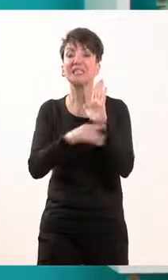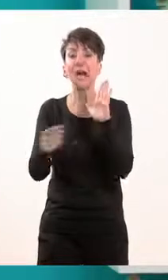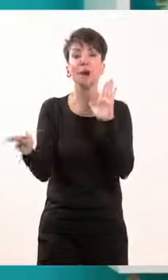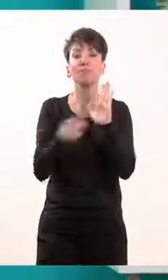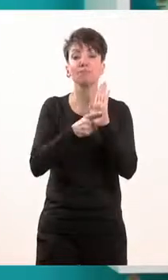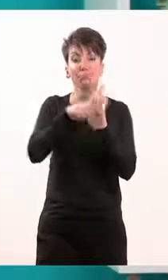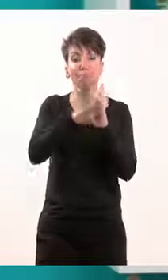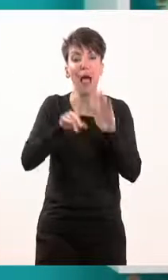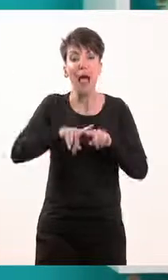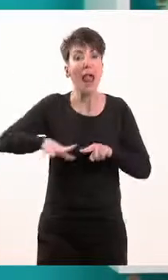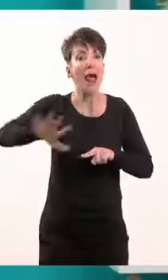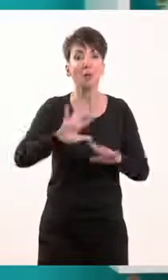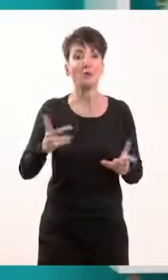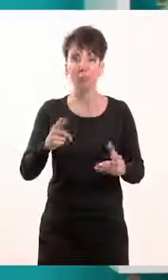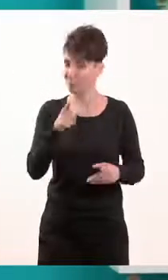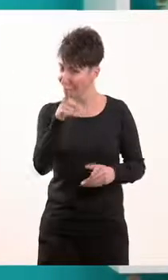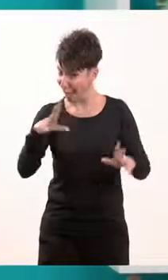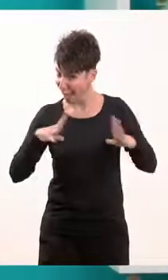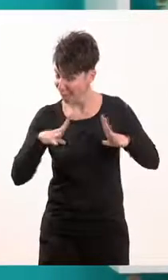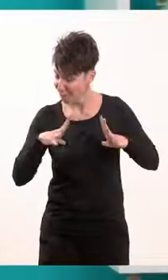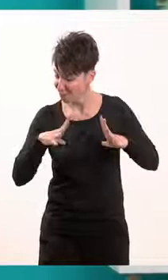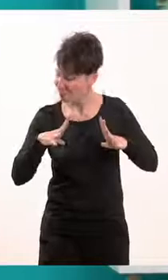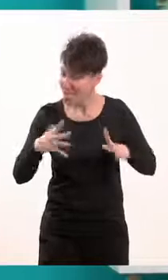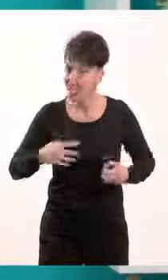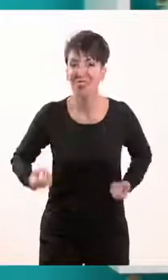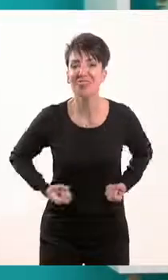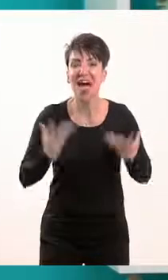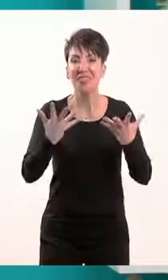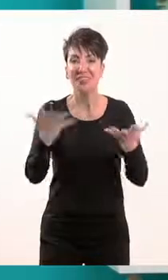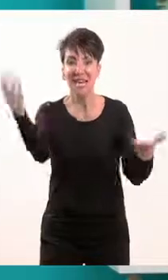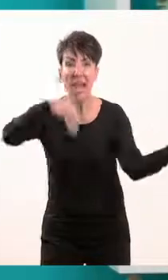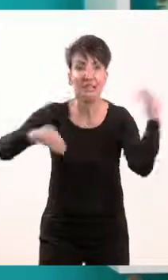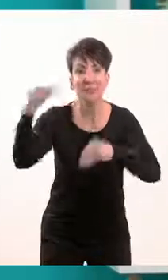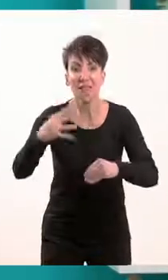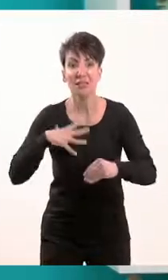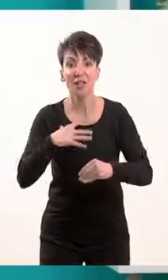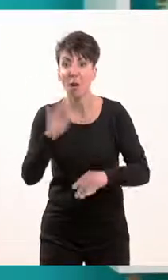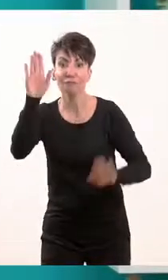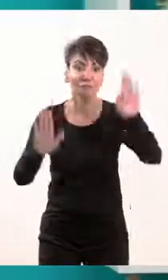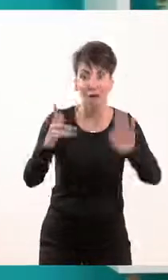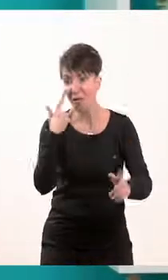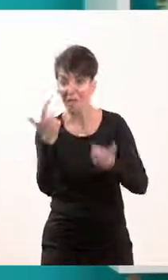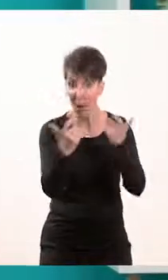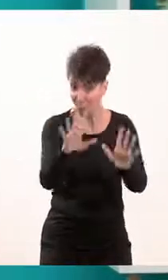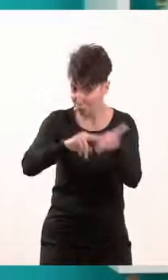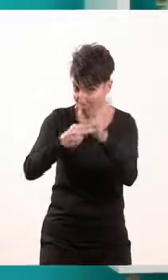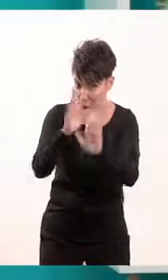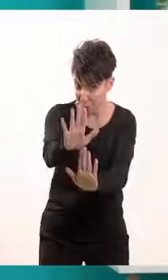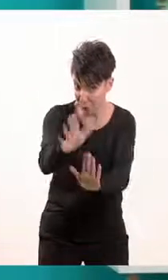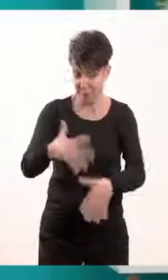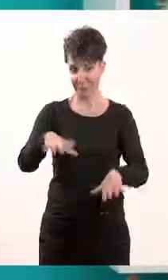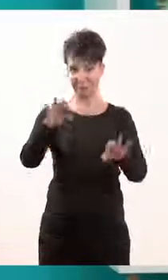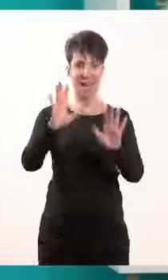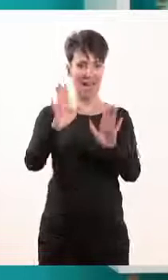Θέλω την καλύτερη διάθεσή σας. Θέλω πραγματικά διάθεση συμμετοχής και ξεκινάμε! Θέλω να σας